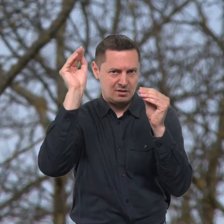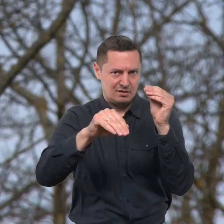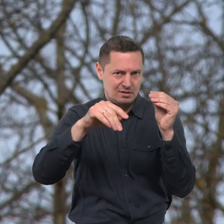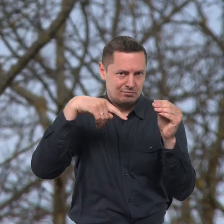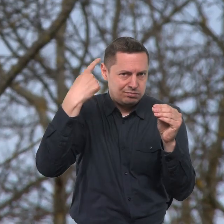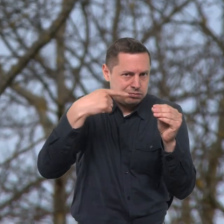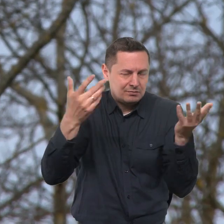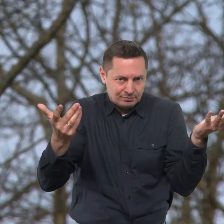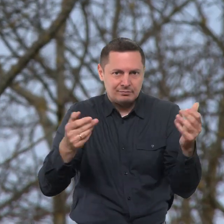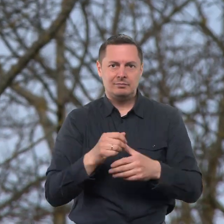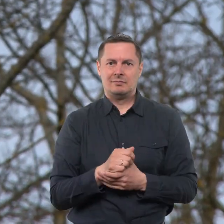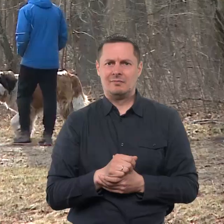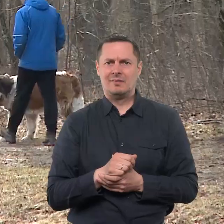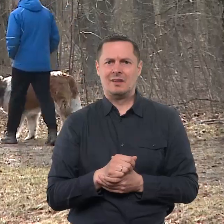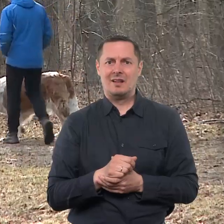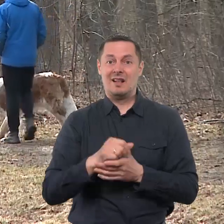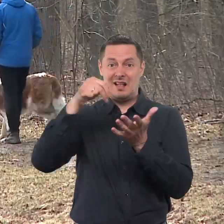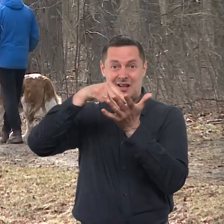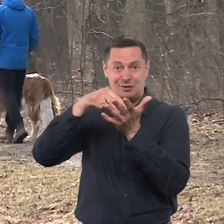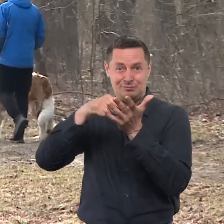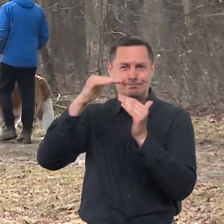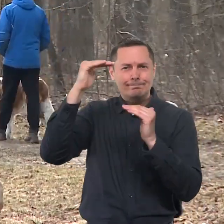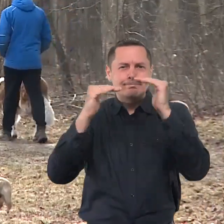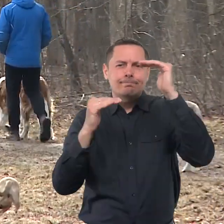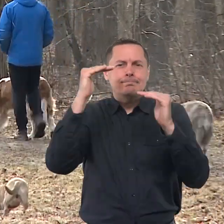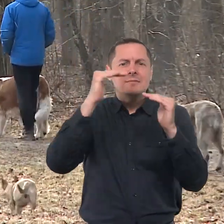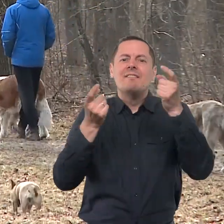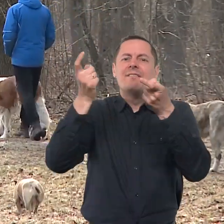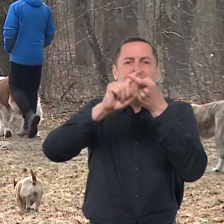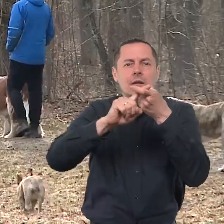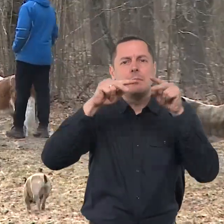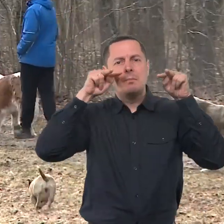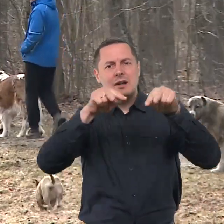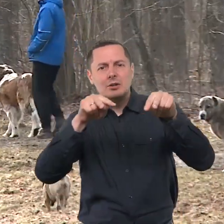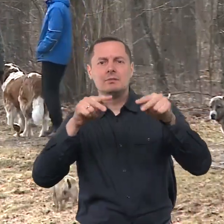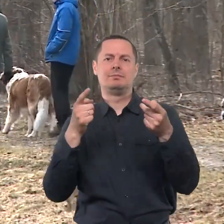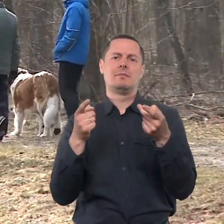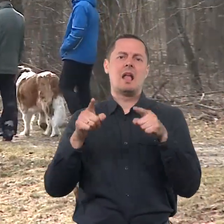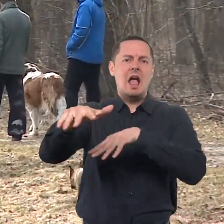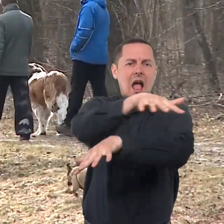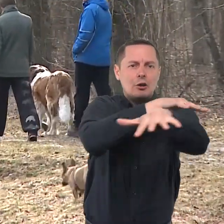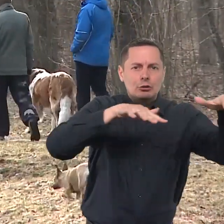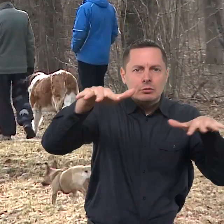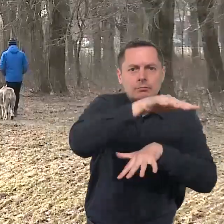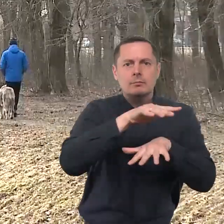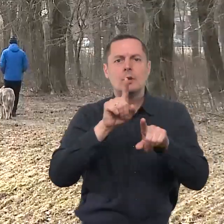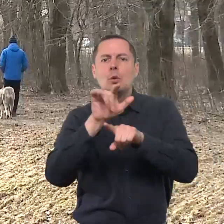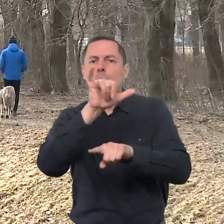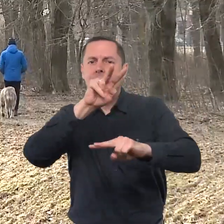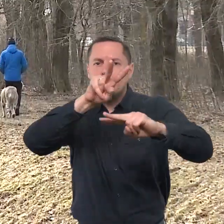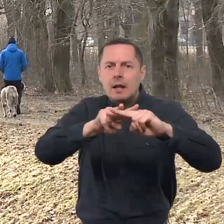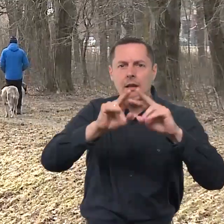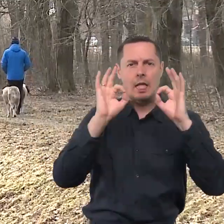eurų. Visgi ši kaina gali sviruoti priklausomai nuo sistemos įdėjimo bei priežiūros kainos ir nuo konkrečioje vaizdo stebėjimo